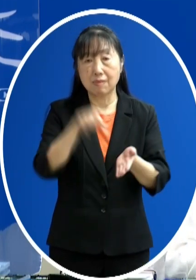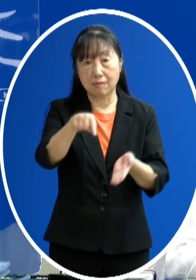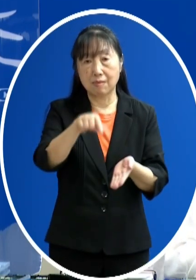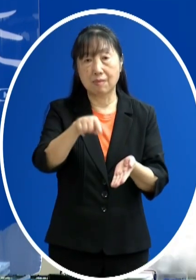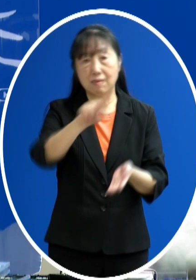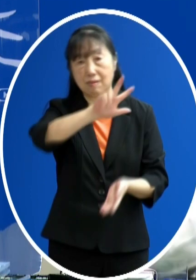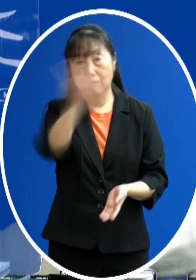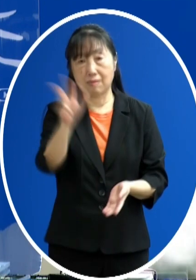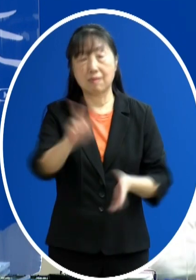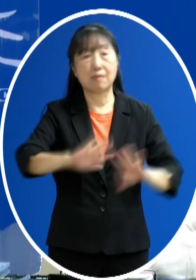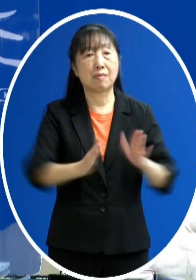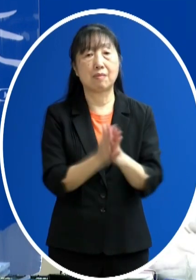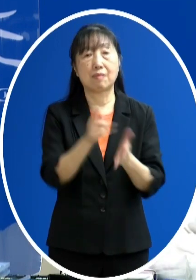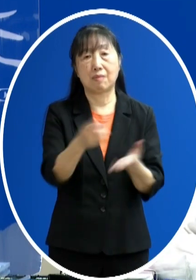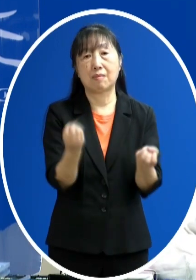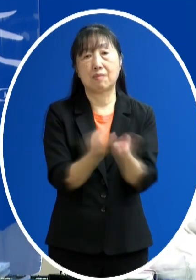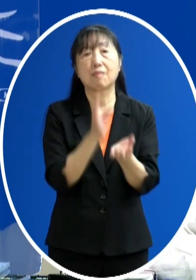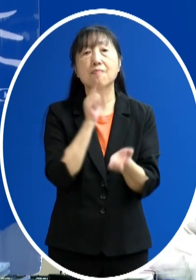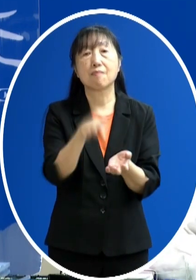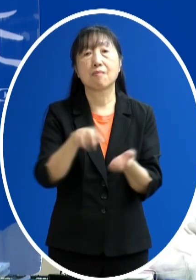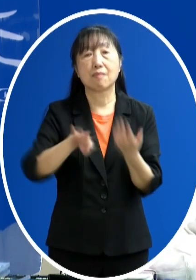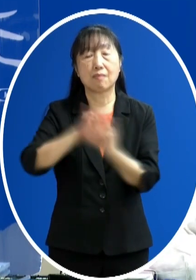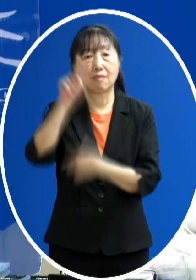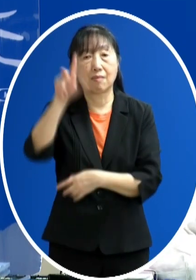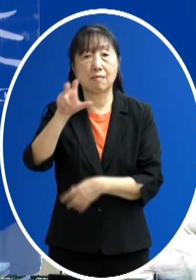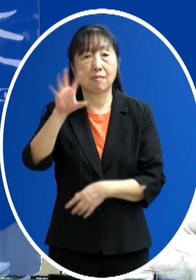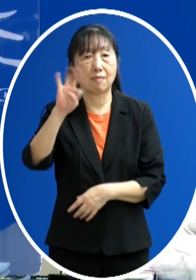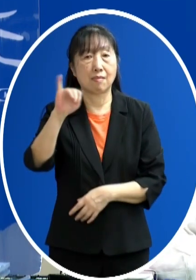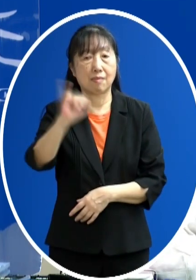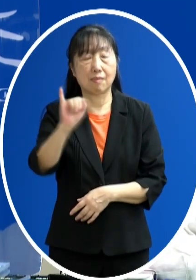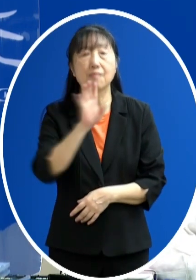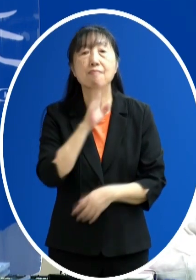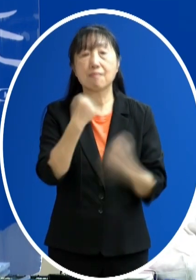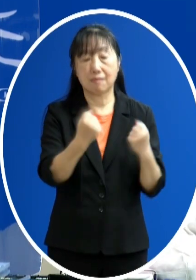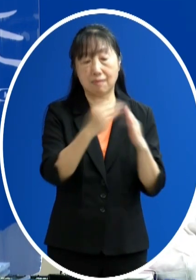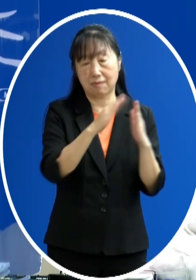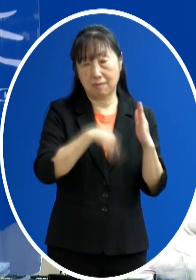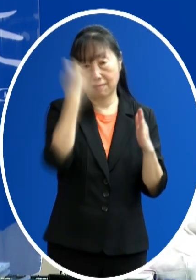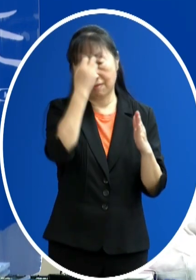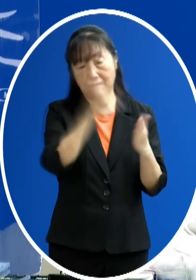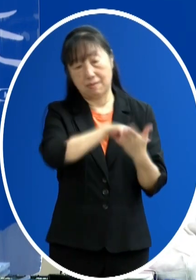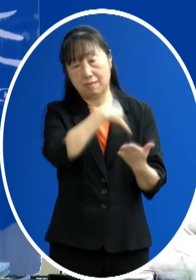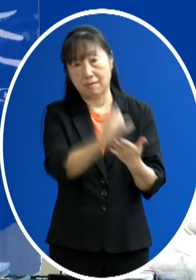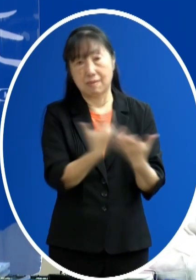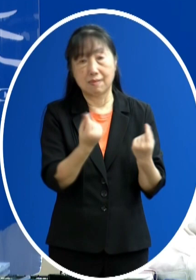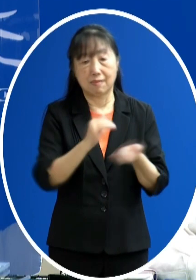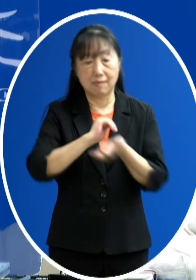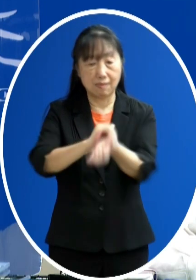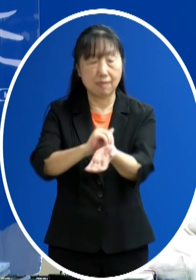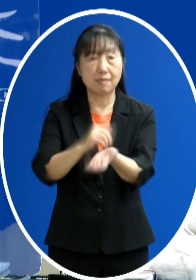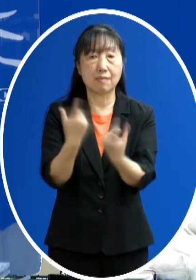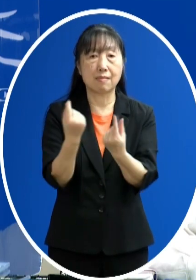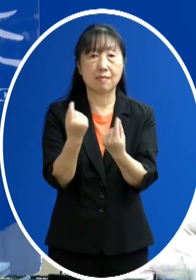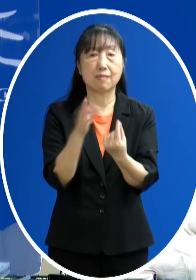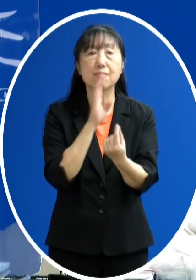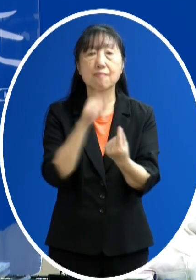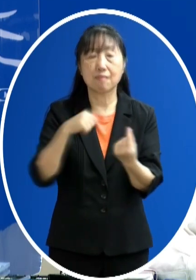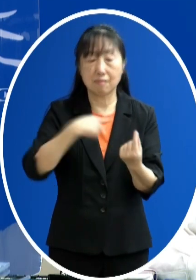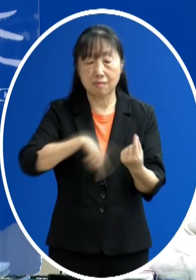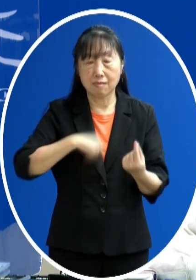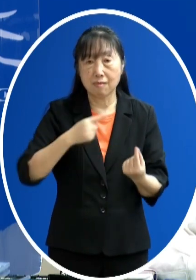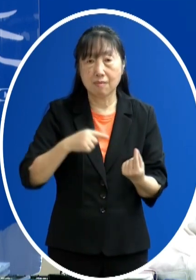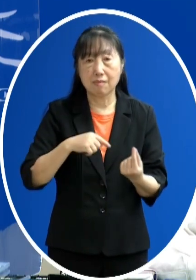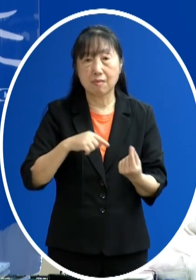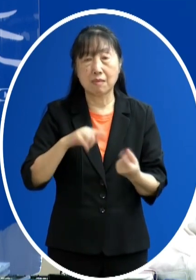那另外也有一位70多歲的女性是在家暈倒然後送醫 那那時候已經也是這個生命真相